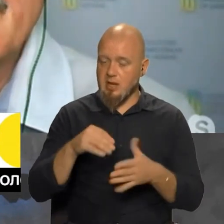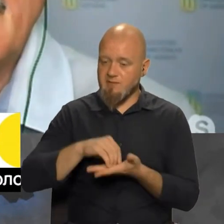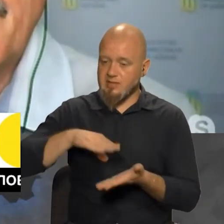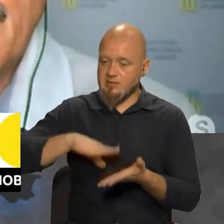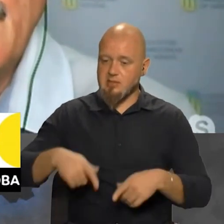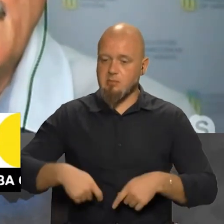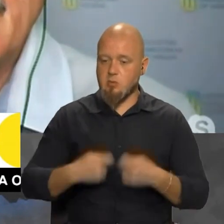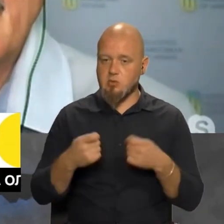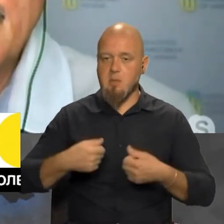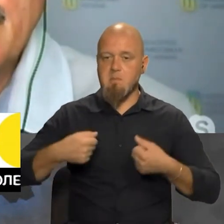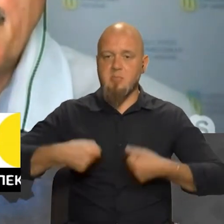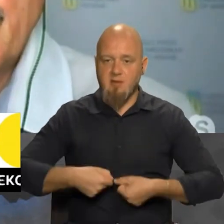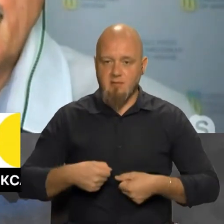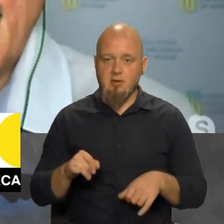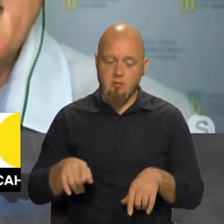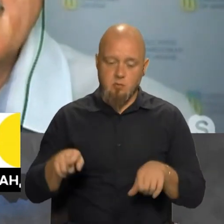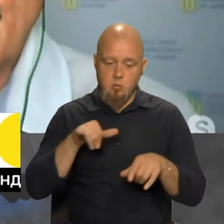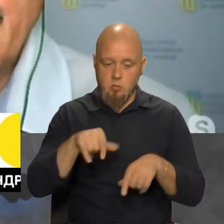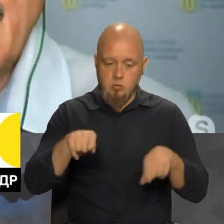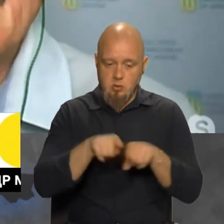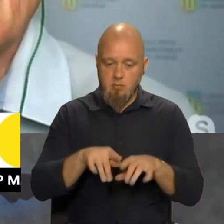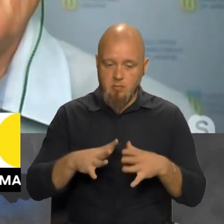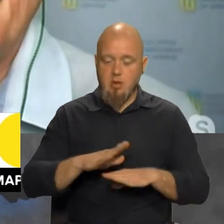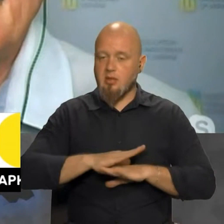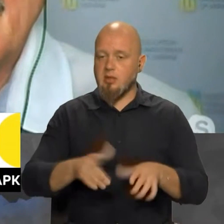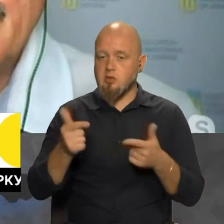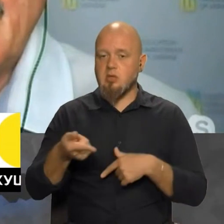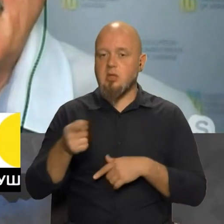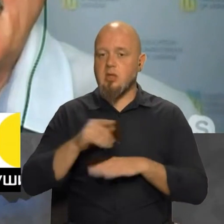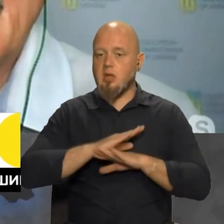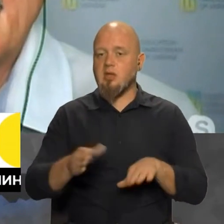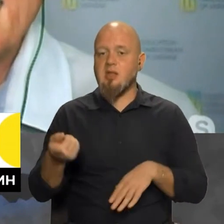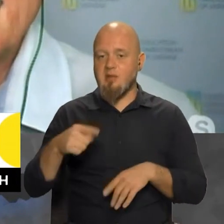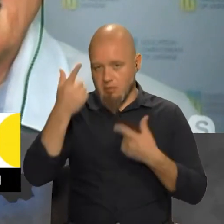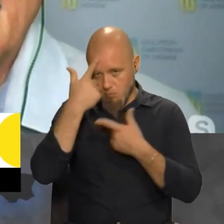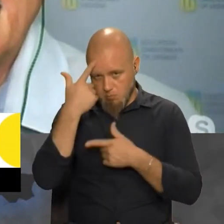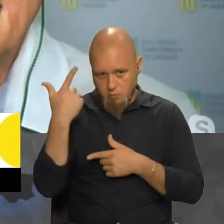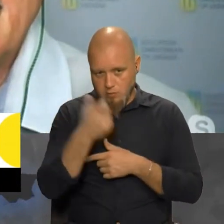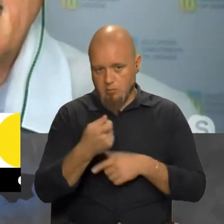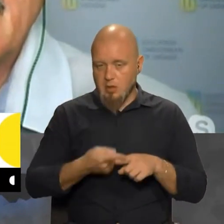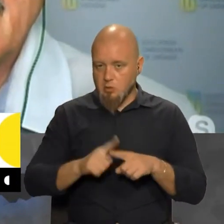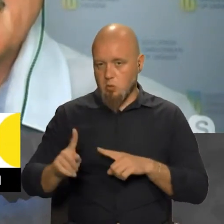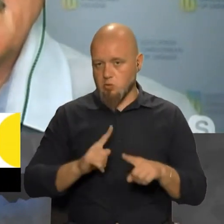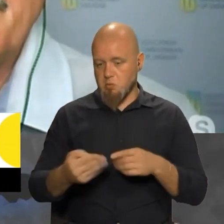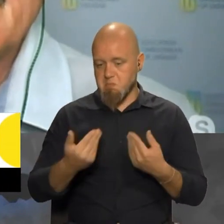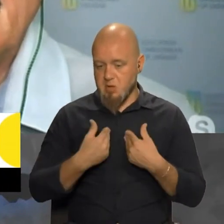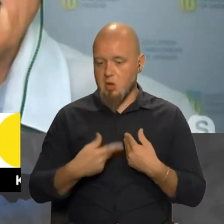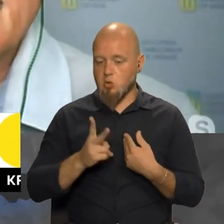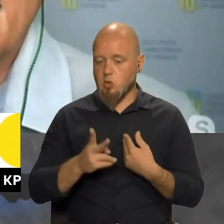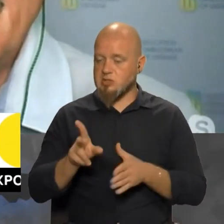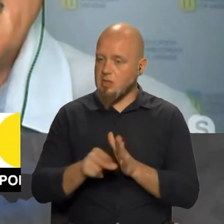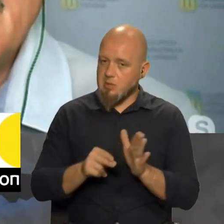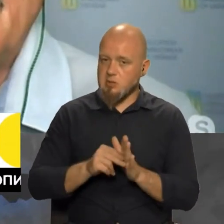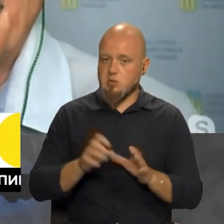фіксації порушення прав. У такому випадку ані згоди, ані навіть повідомлення того, що хтось